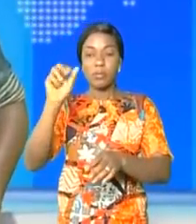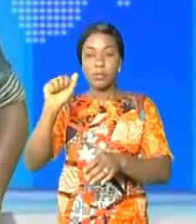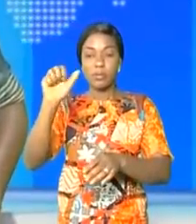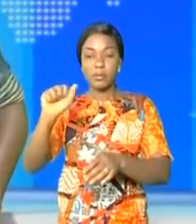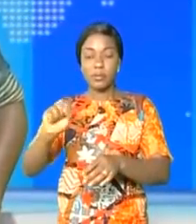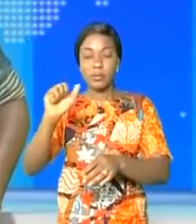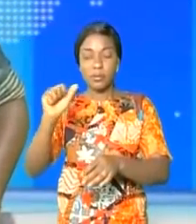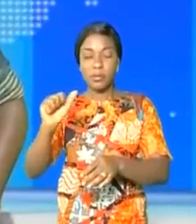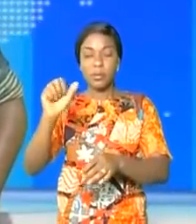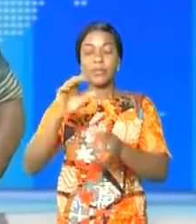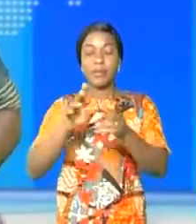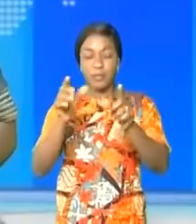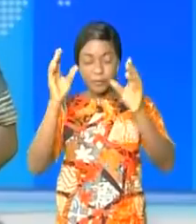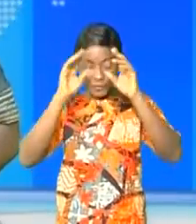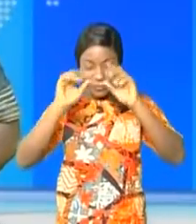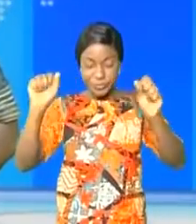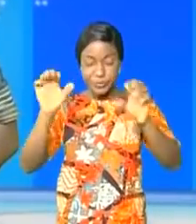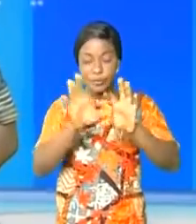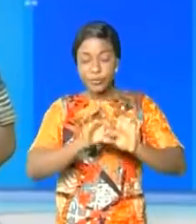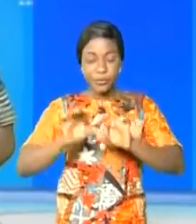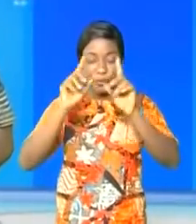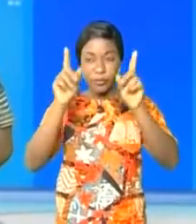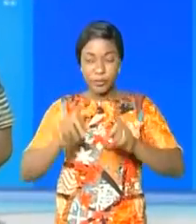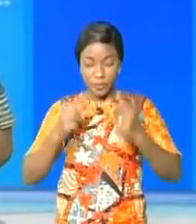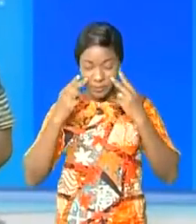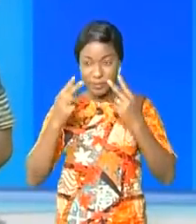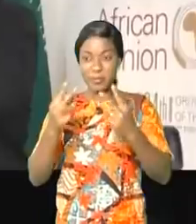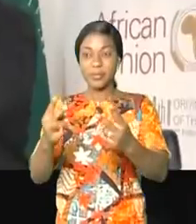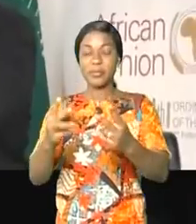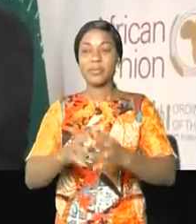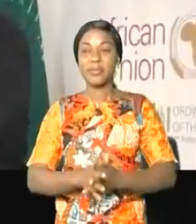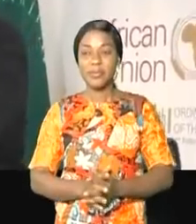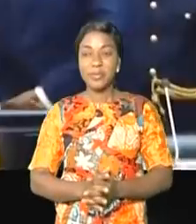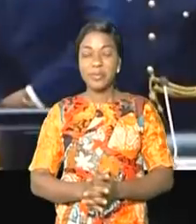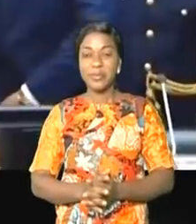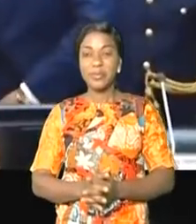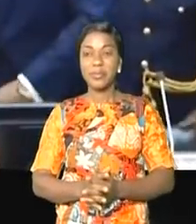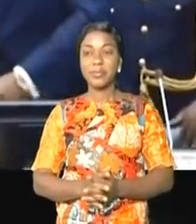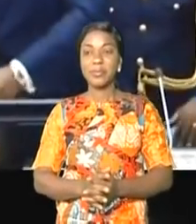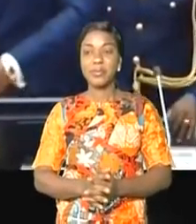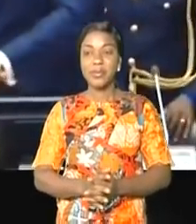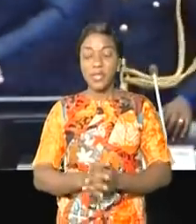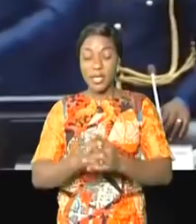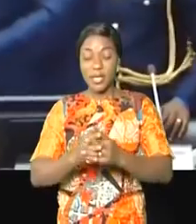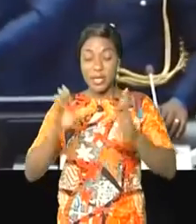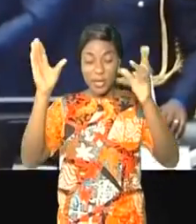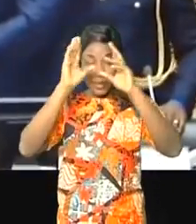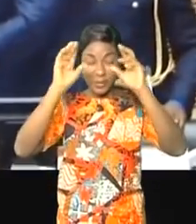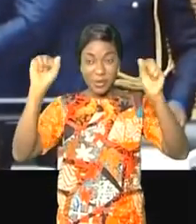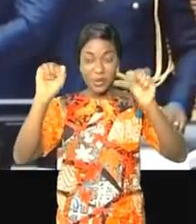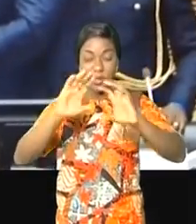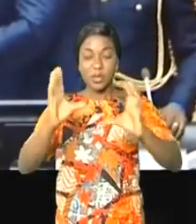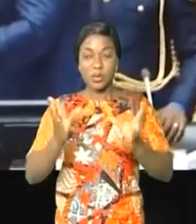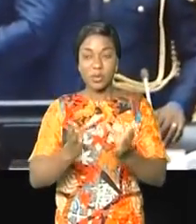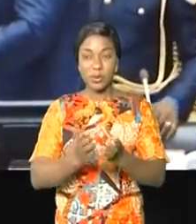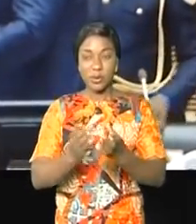de la commission de l'Union africaine. Ricardé. Passation, le président de la commission de faire un